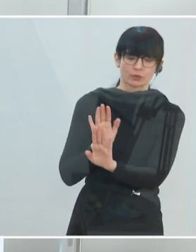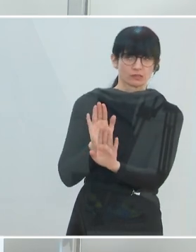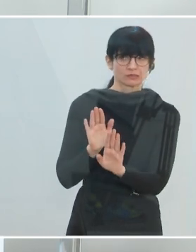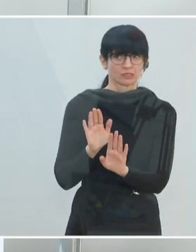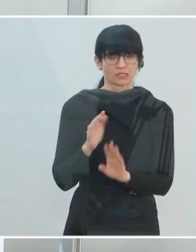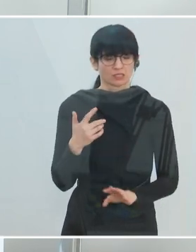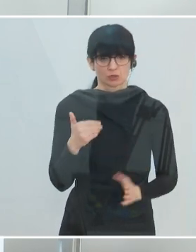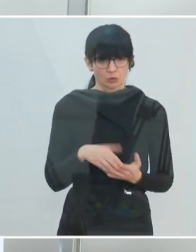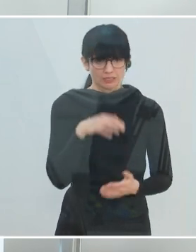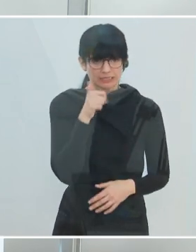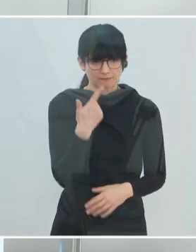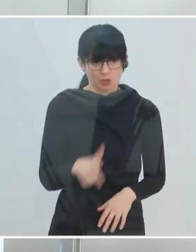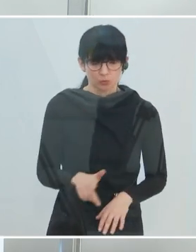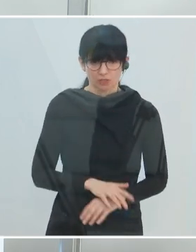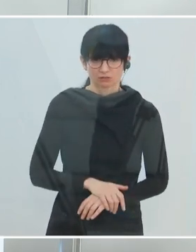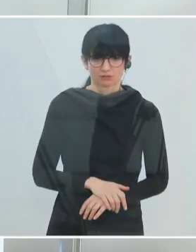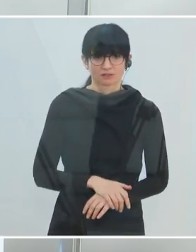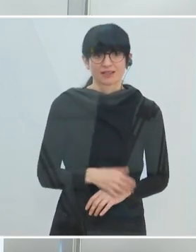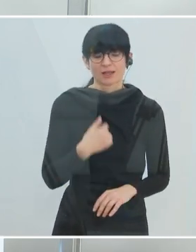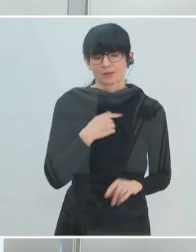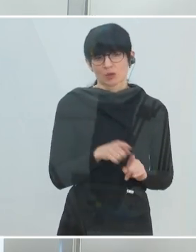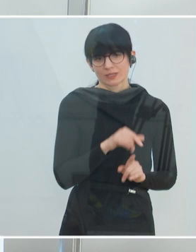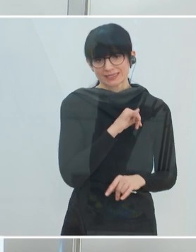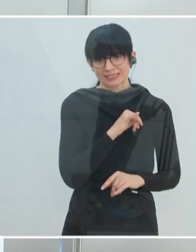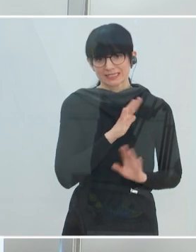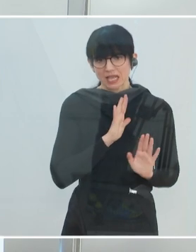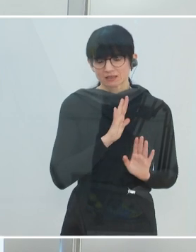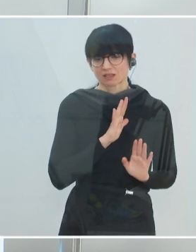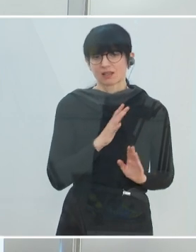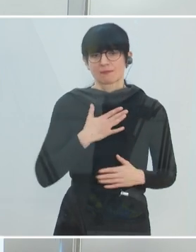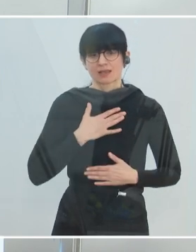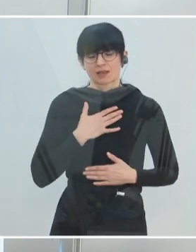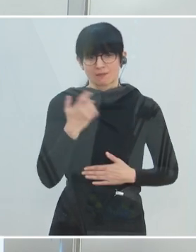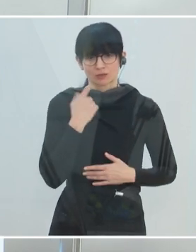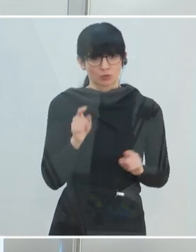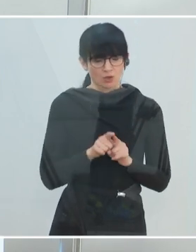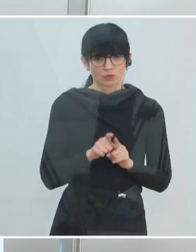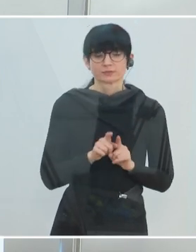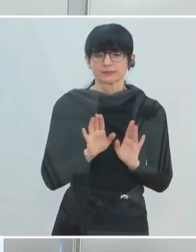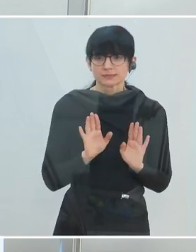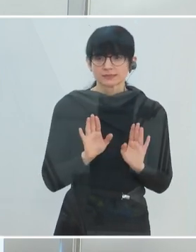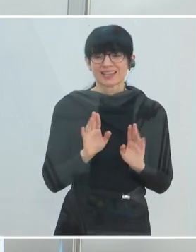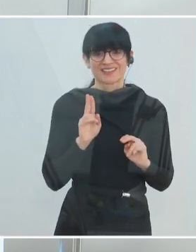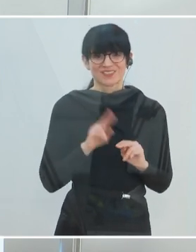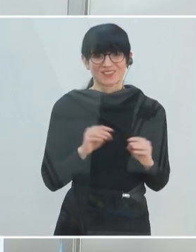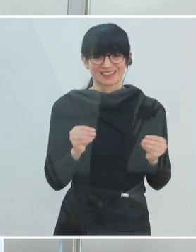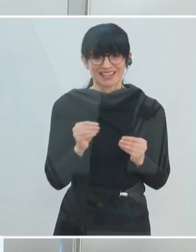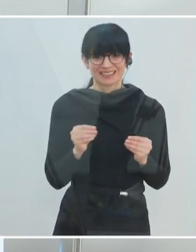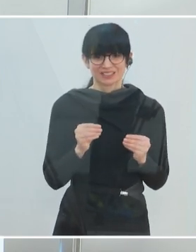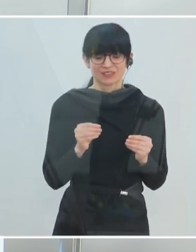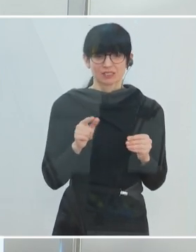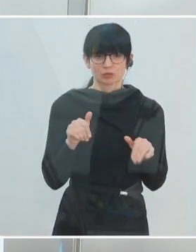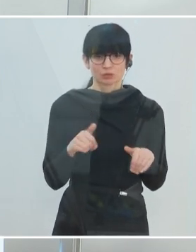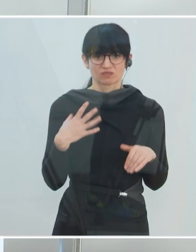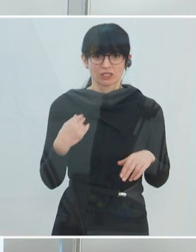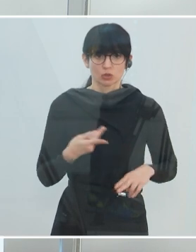sehr ernst nehmen. Und ich habe es auch für interessant empfunden und das entspricht auch absolut meiner Meinung, dass man, wenn man etwas zurücknehmen würde,